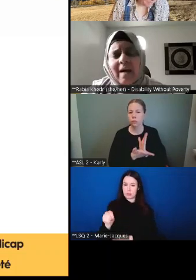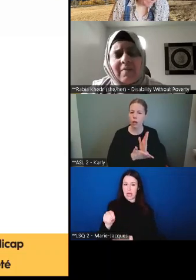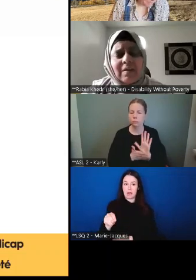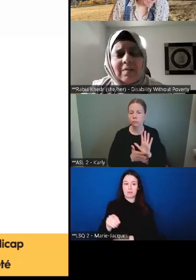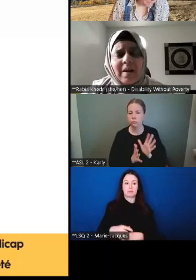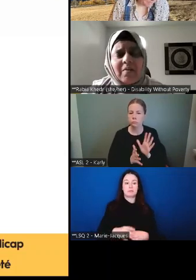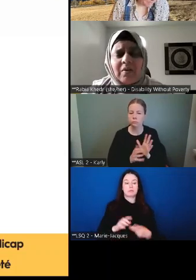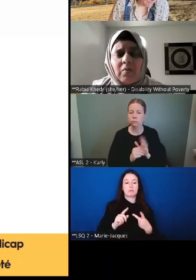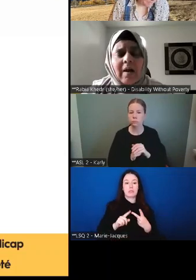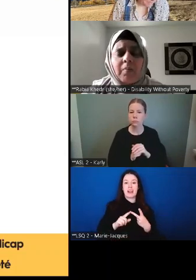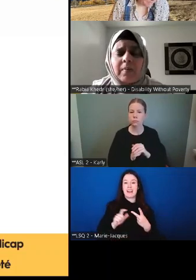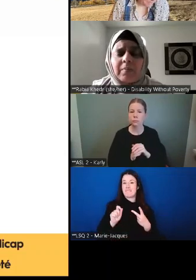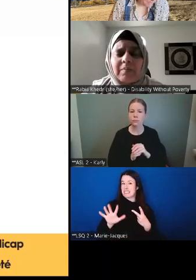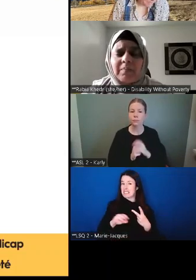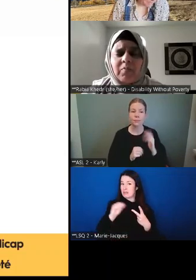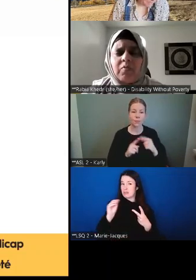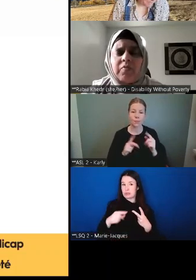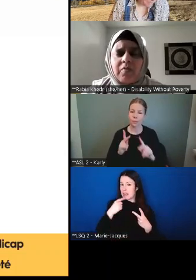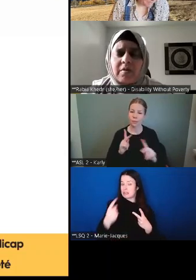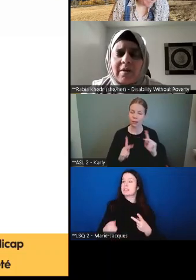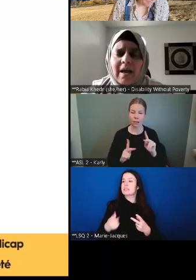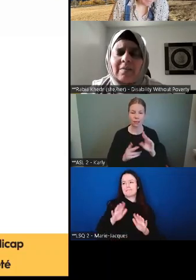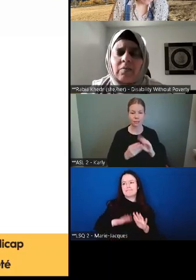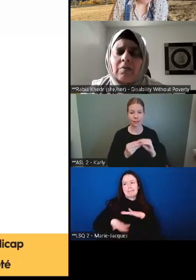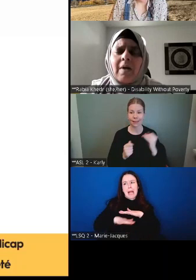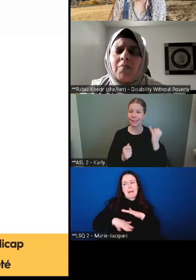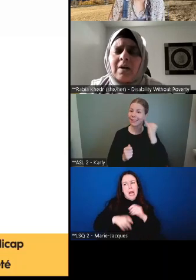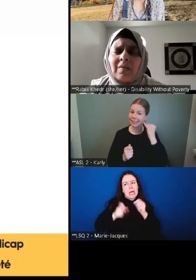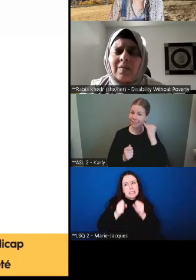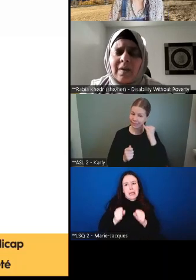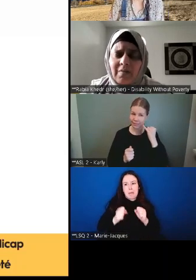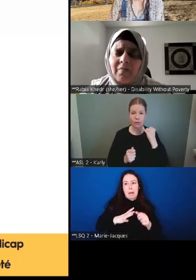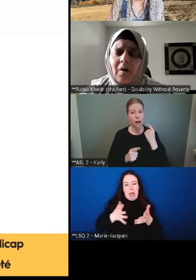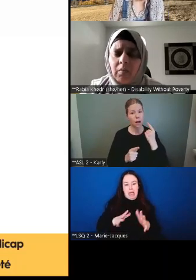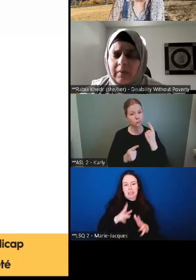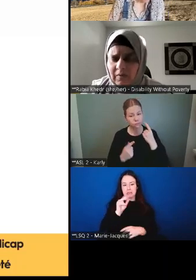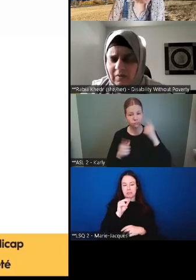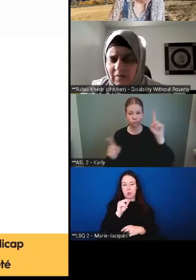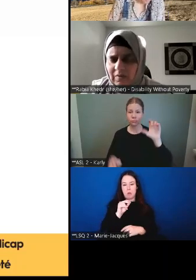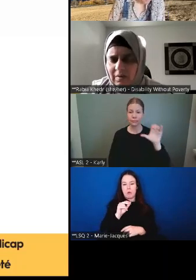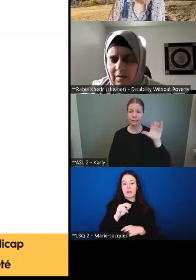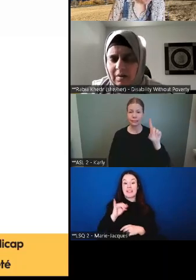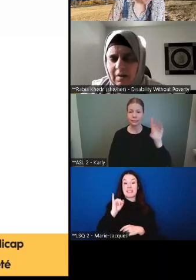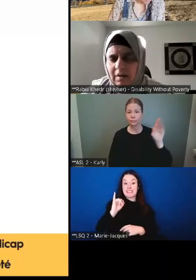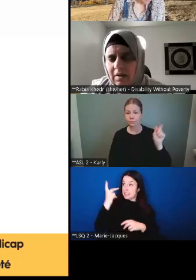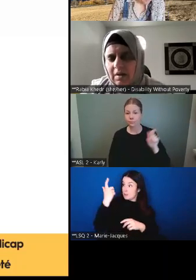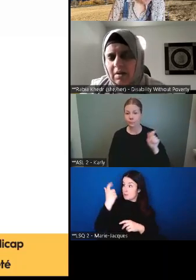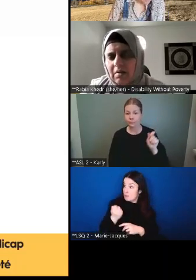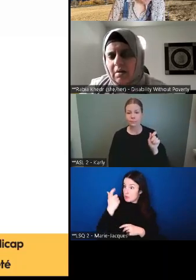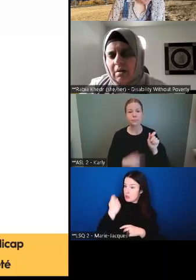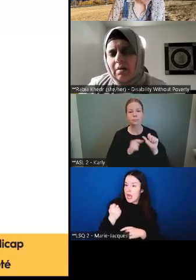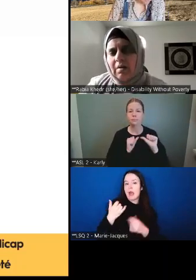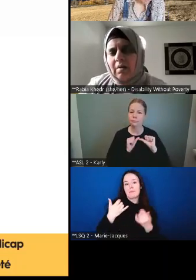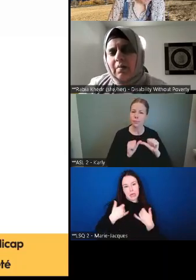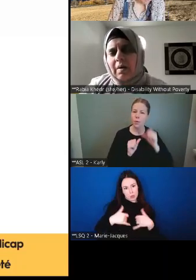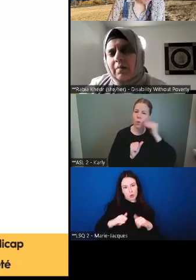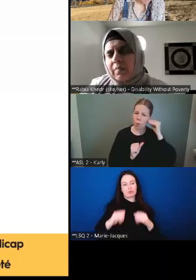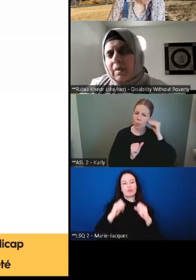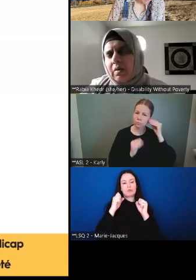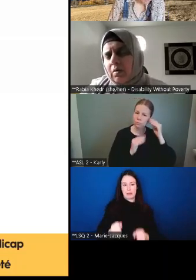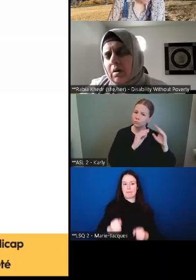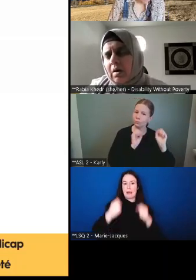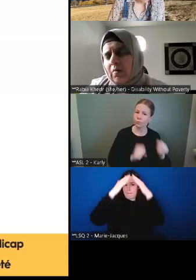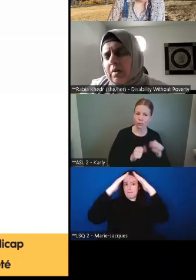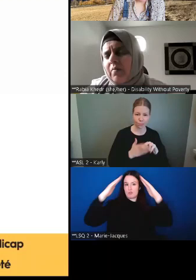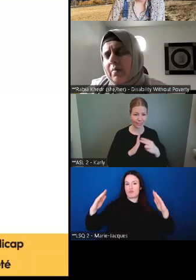'essentiel. Les gens nous ont mentionné qu'avoir cette prestation les aiderait à garder un toit sur leur tête. Et